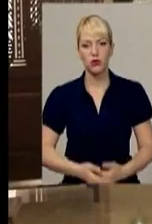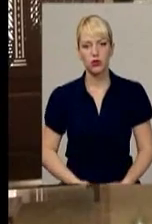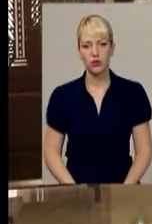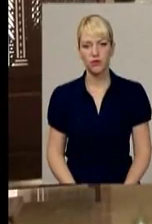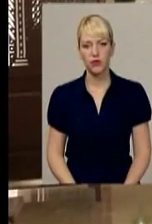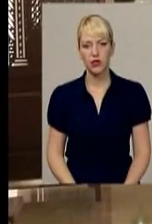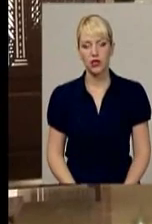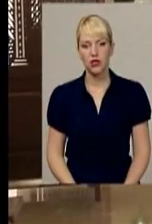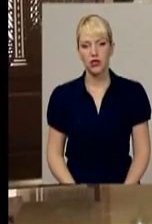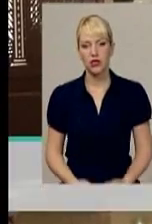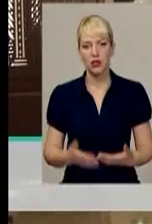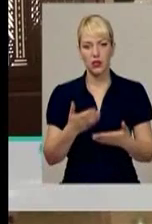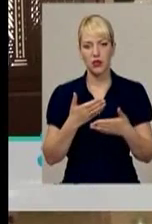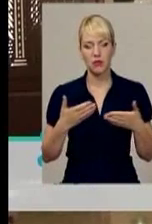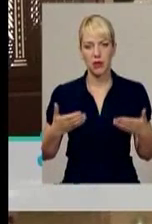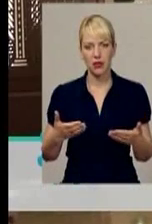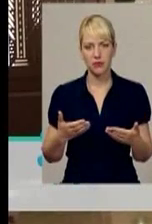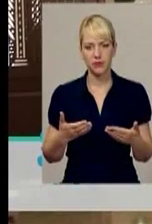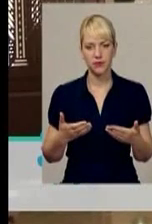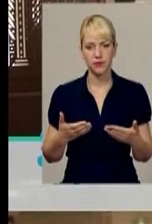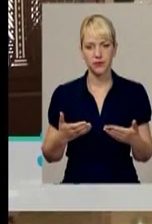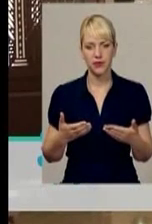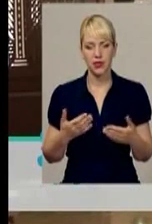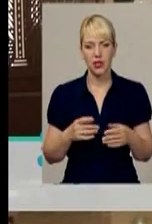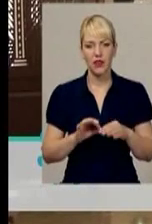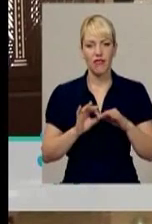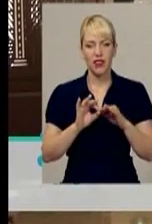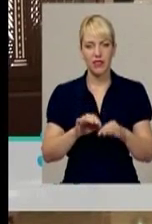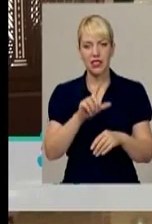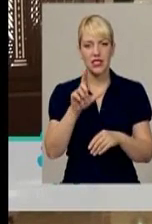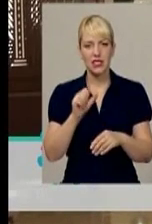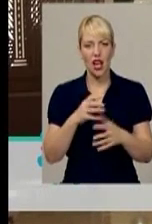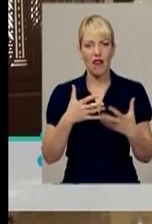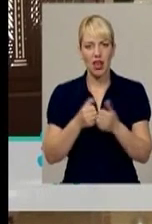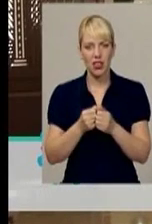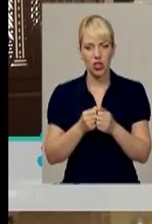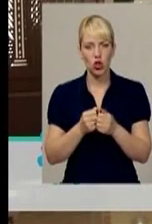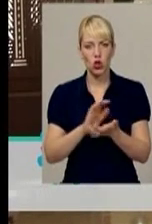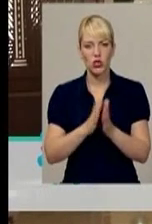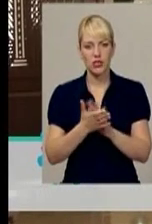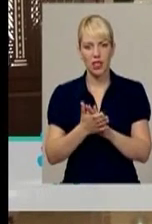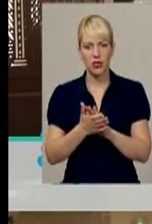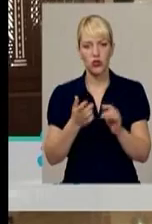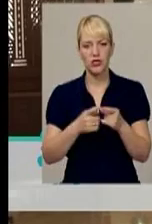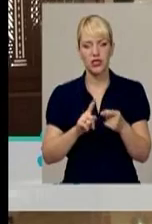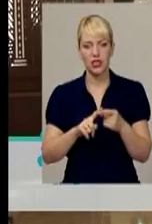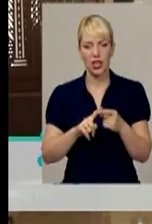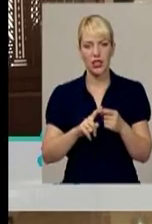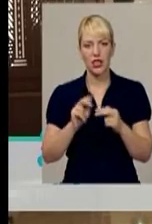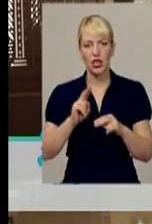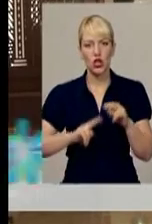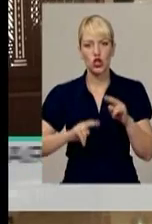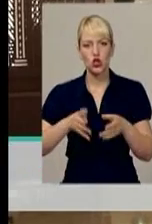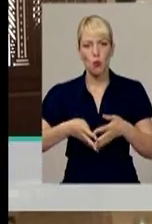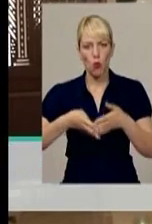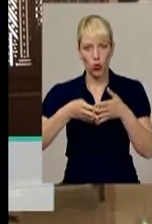Ми приступили до виведення з аварійного стану цієї споруди,